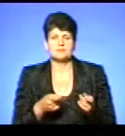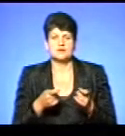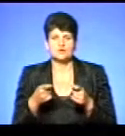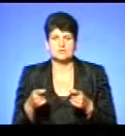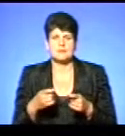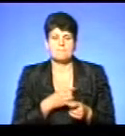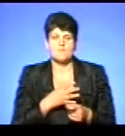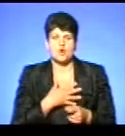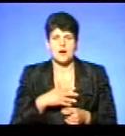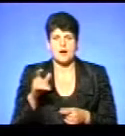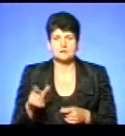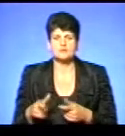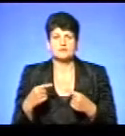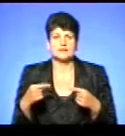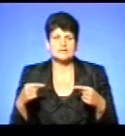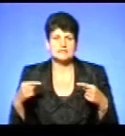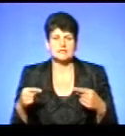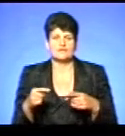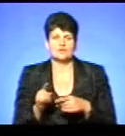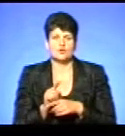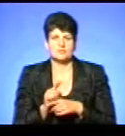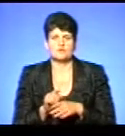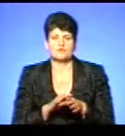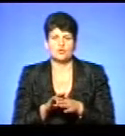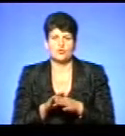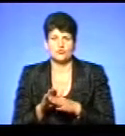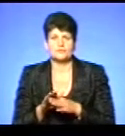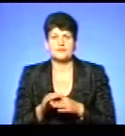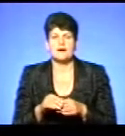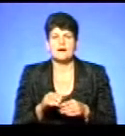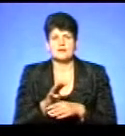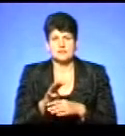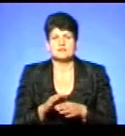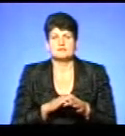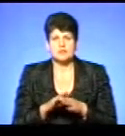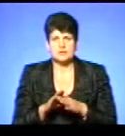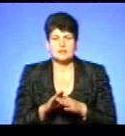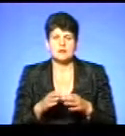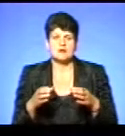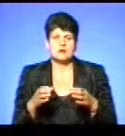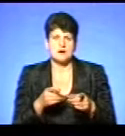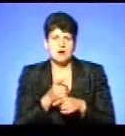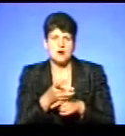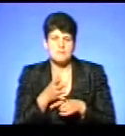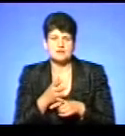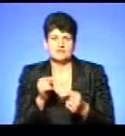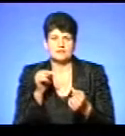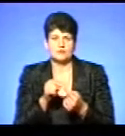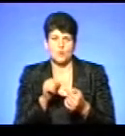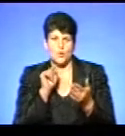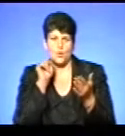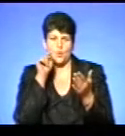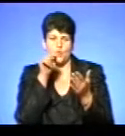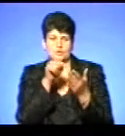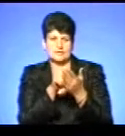пораненого. В ході виконання нормативи артилеристам довелося провести гармату до бою, попередньо визначивши координати, навести